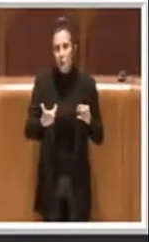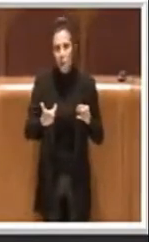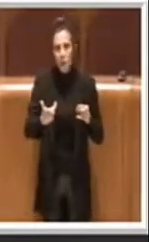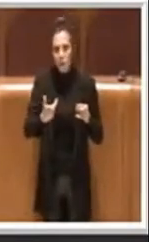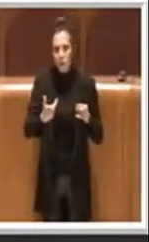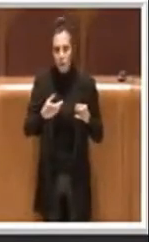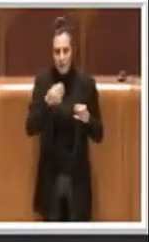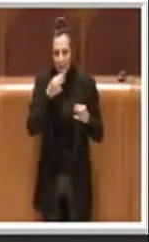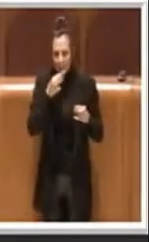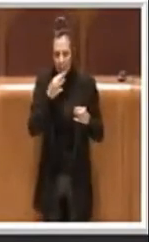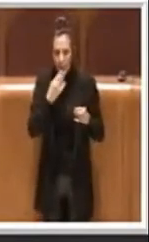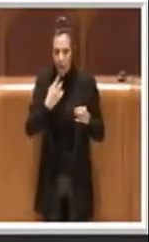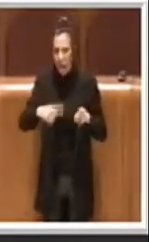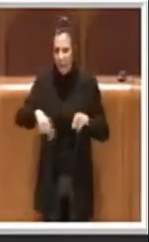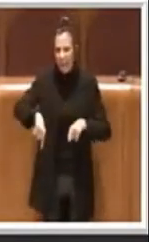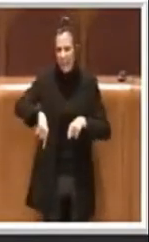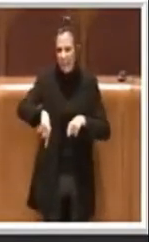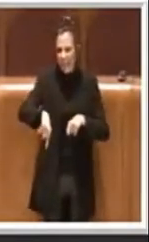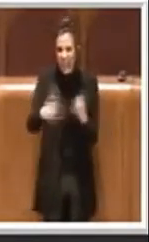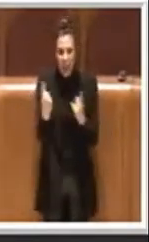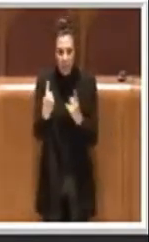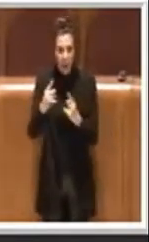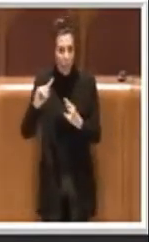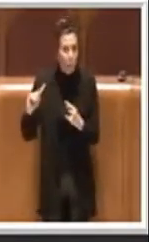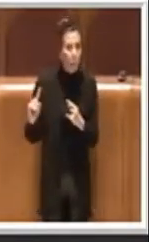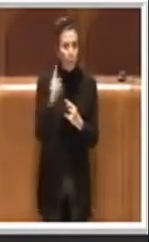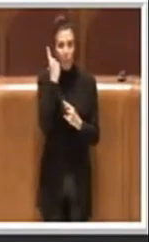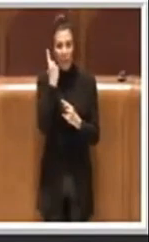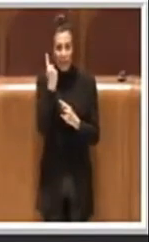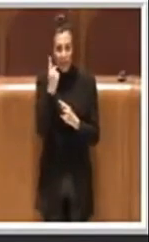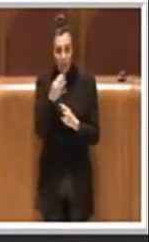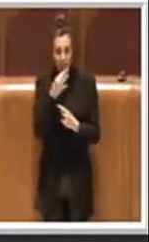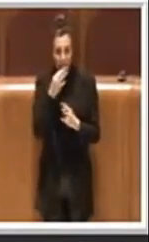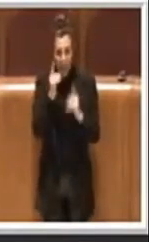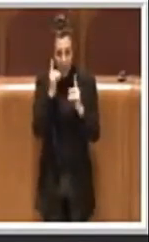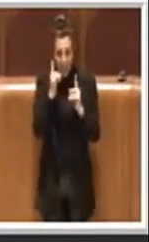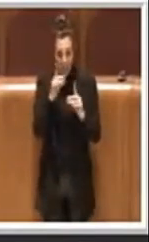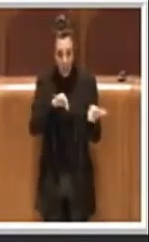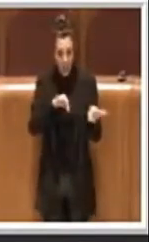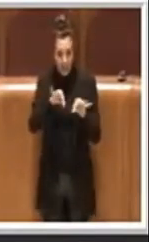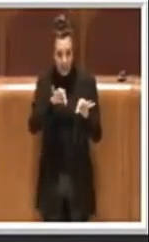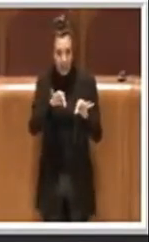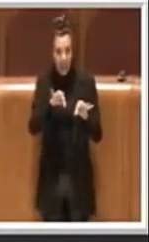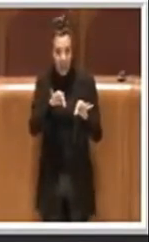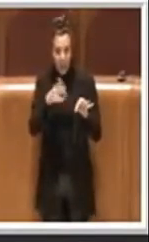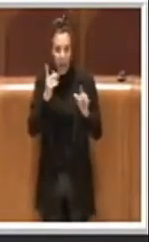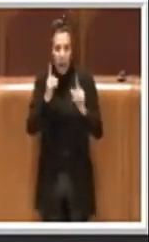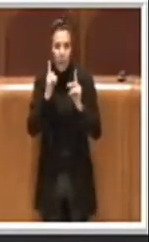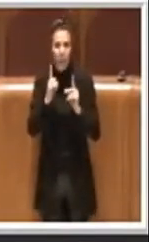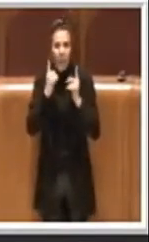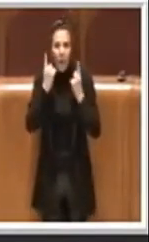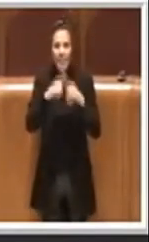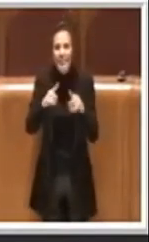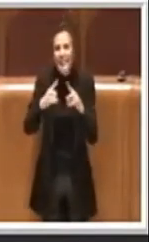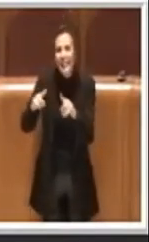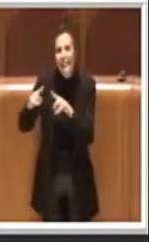nemico numero uno non soltanto del nostro ecosistema ma ovviamente anche della nostra biodiversità e dei